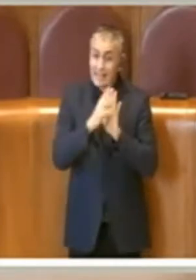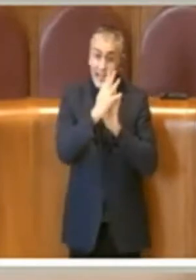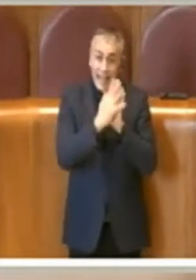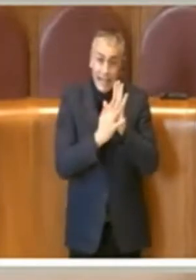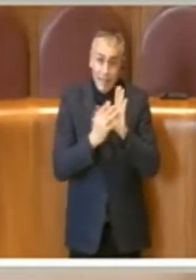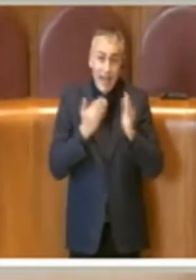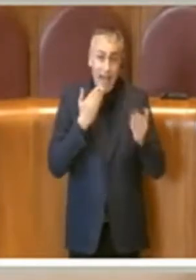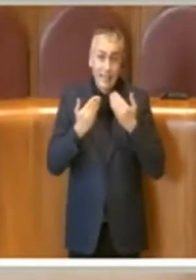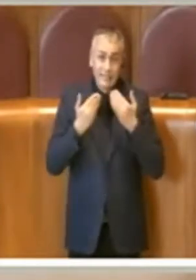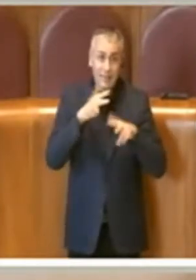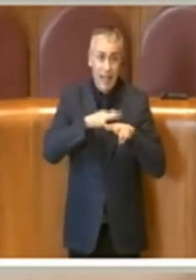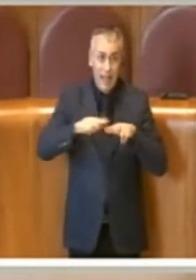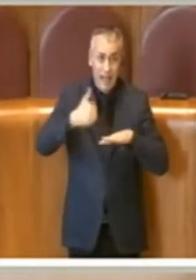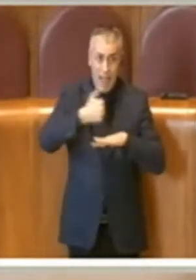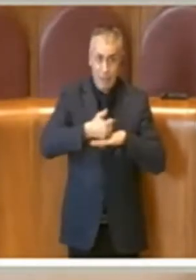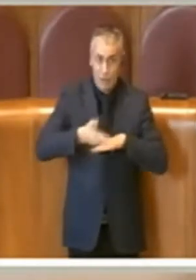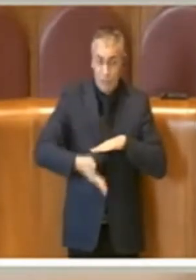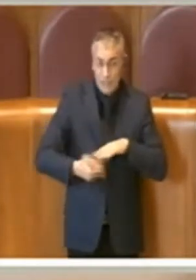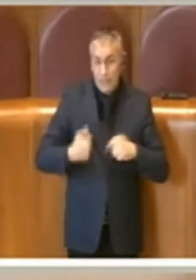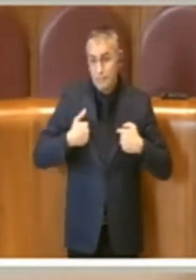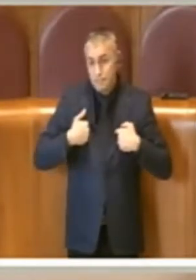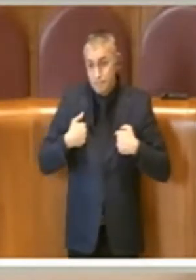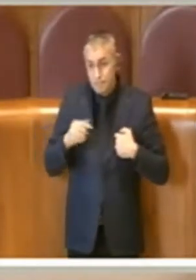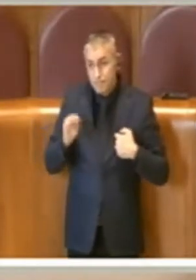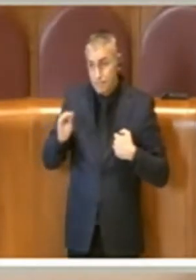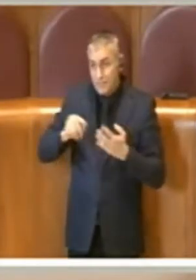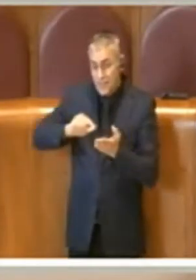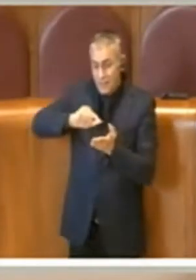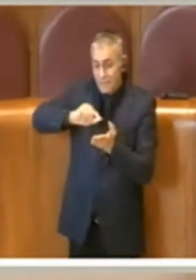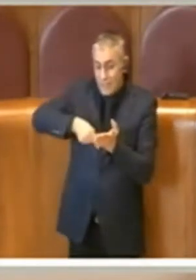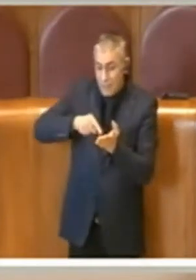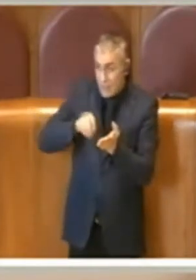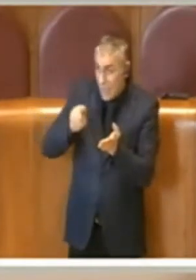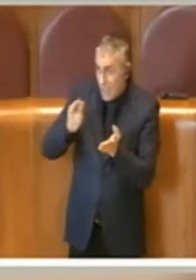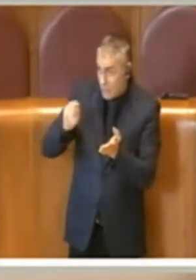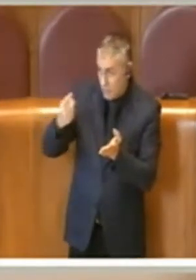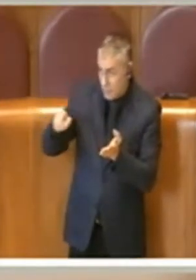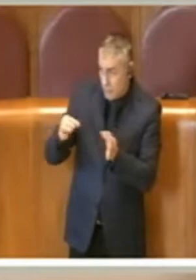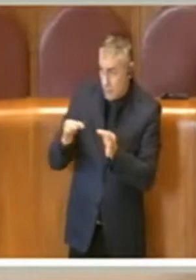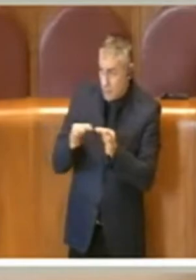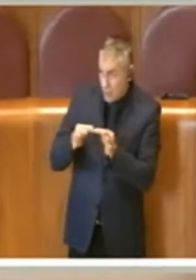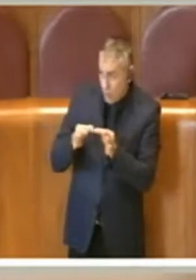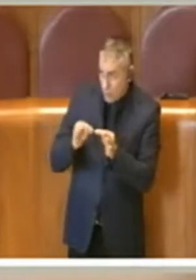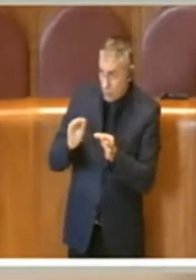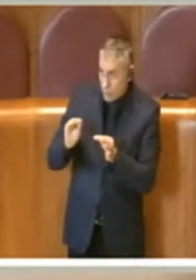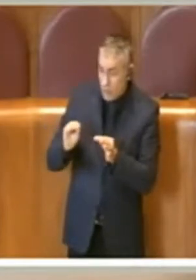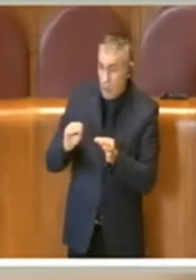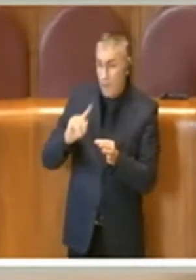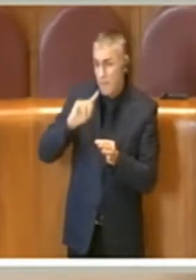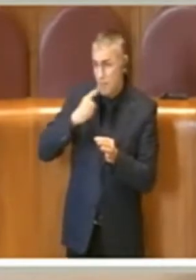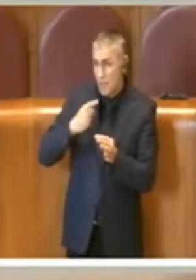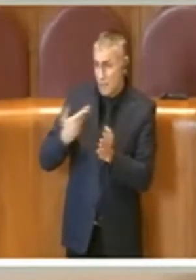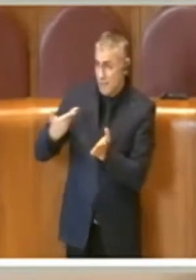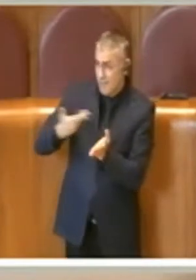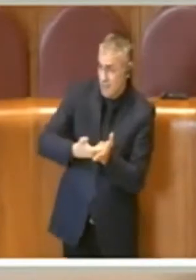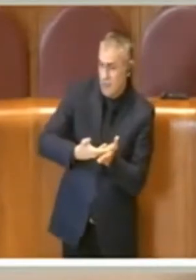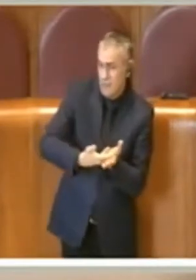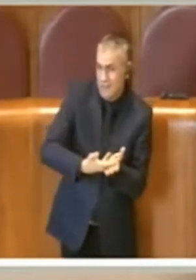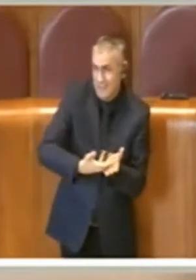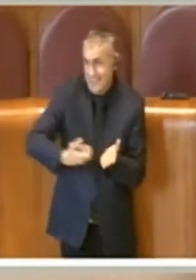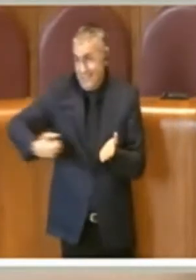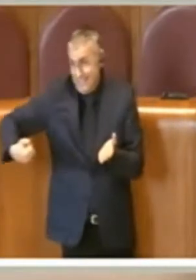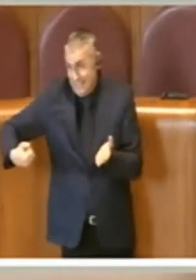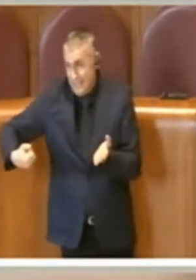assemblea capitolina, chiederei se il firmatario è d'accordo di ritirare l'atto in quanto potremmo